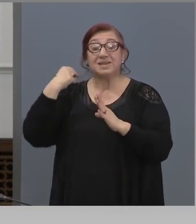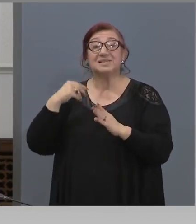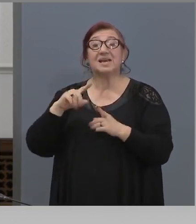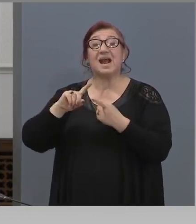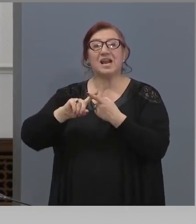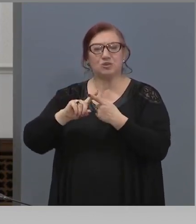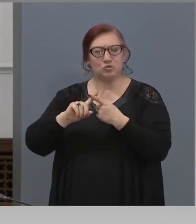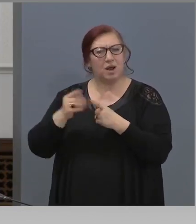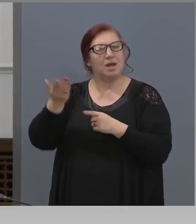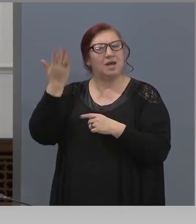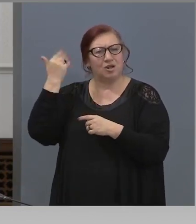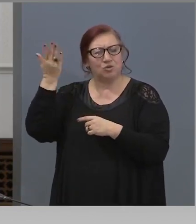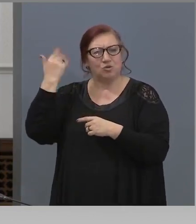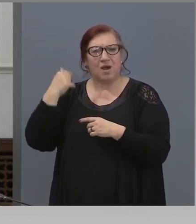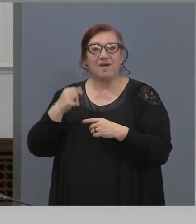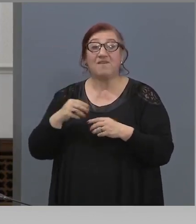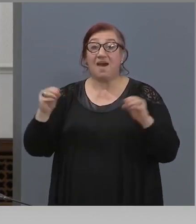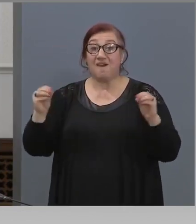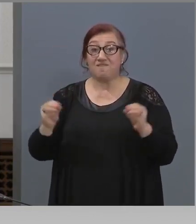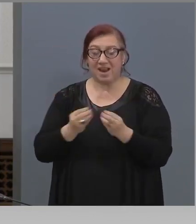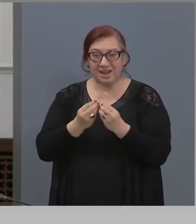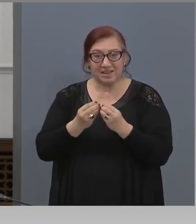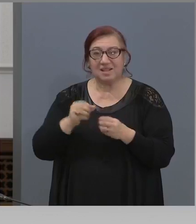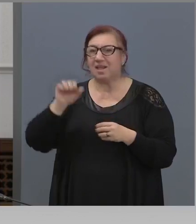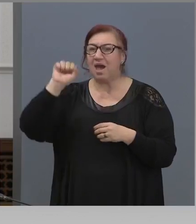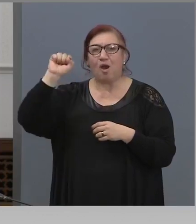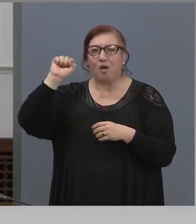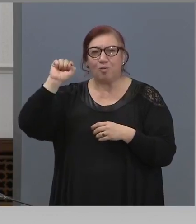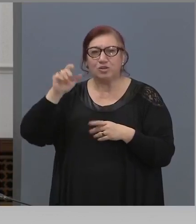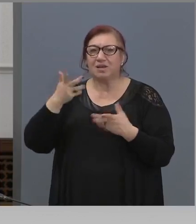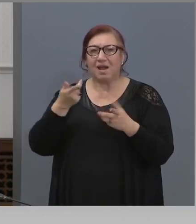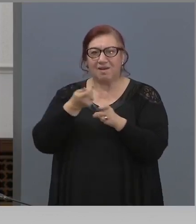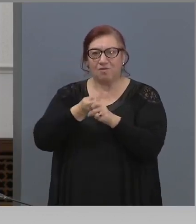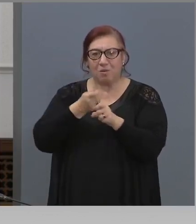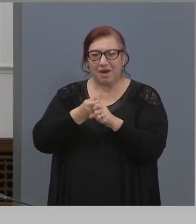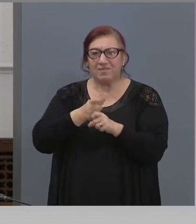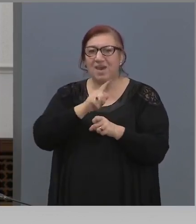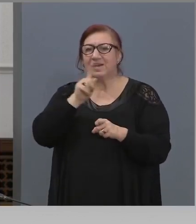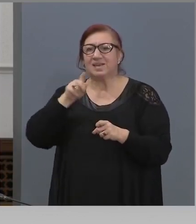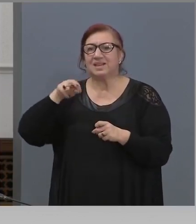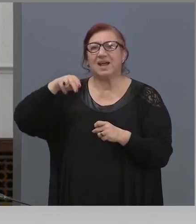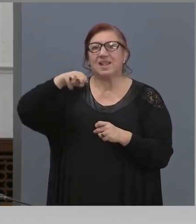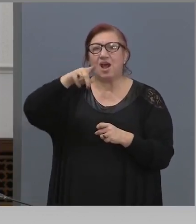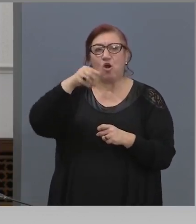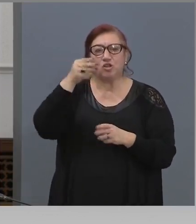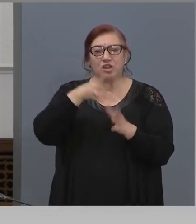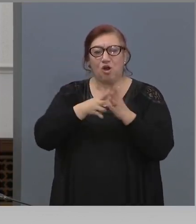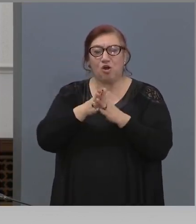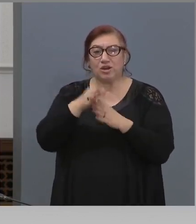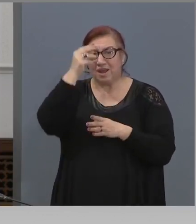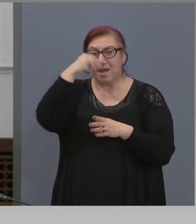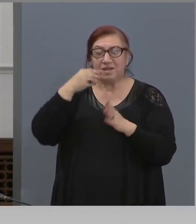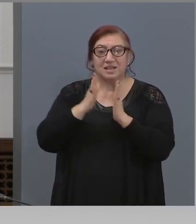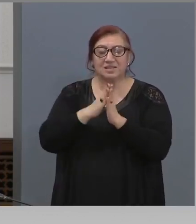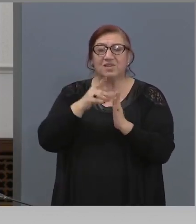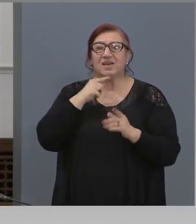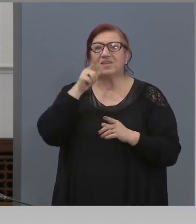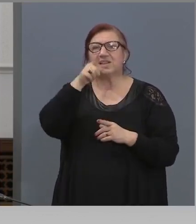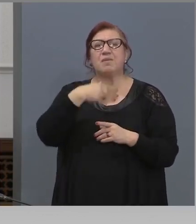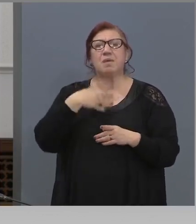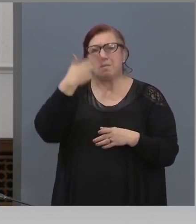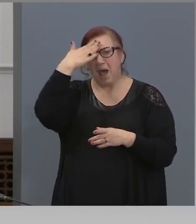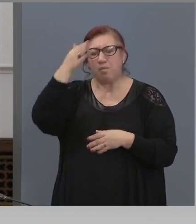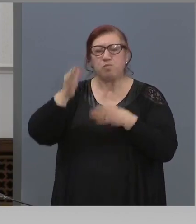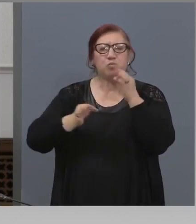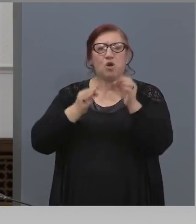комунистите, за да не хвалят хората на църква, излагаха, че има шап. И никой не отиде в църква,